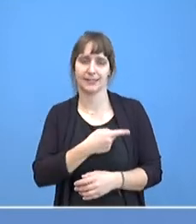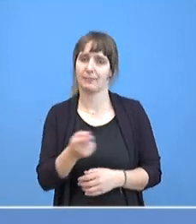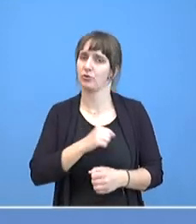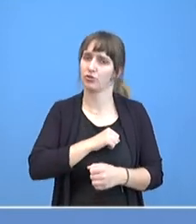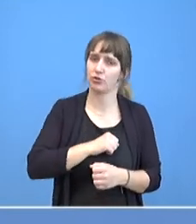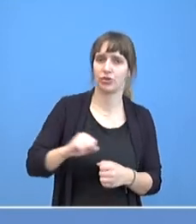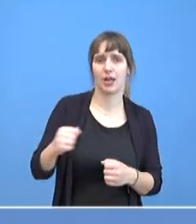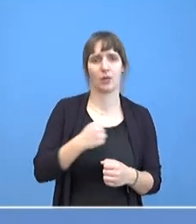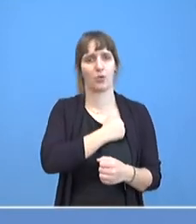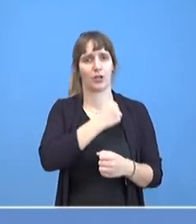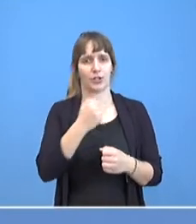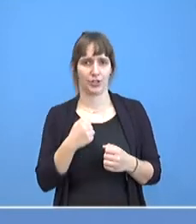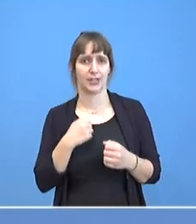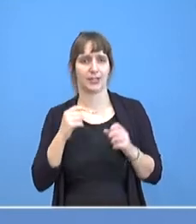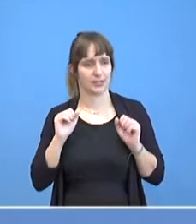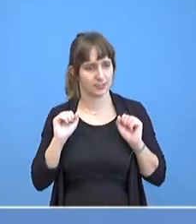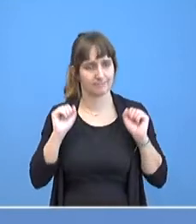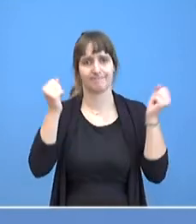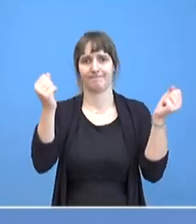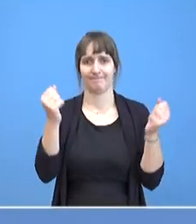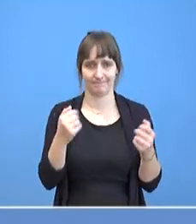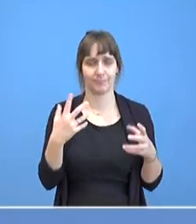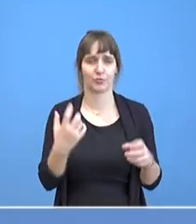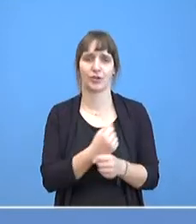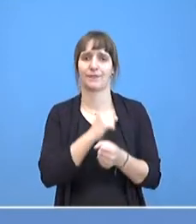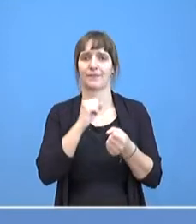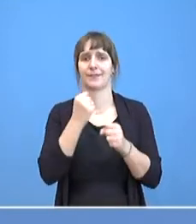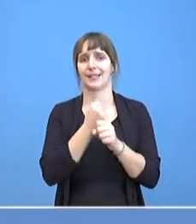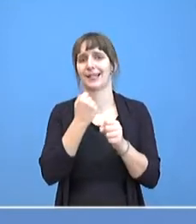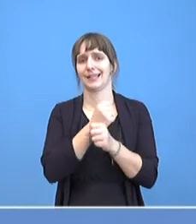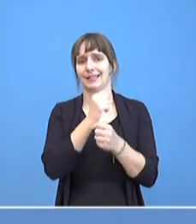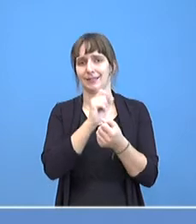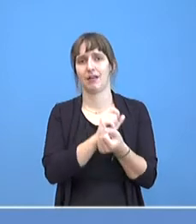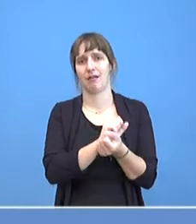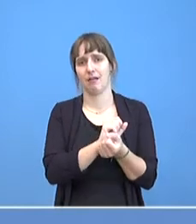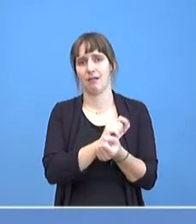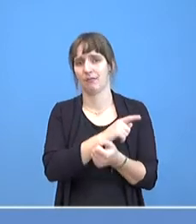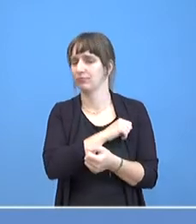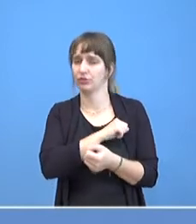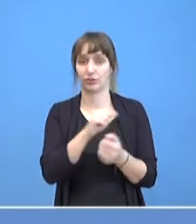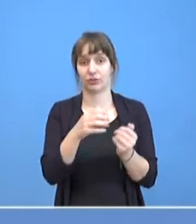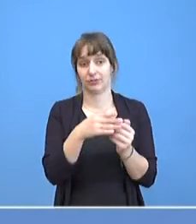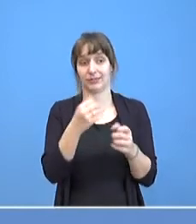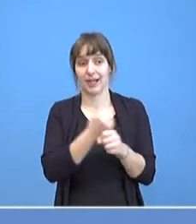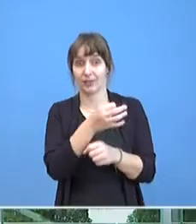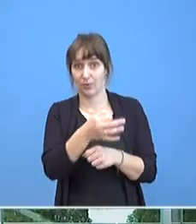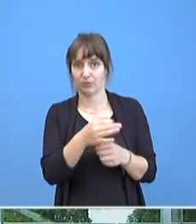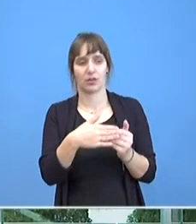Einsatz, die dafür gesorgt haben, dass der Täter gleich in der Nähe des Tators festgenommen werden konnte.